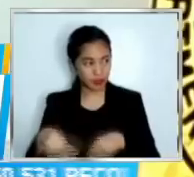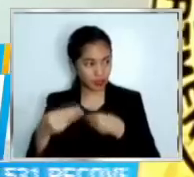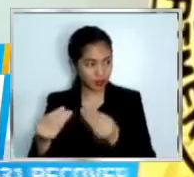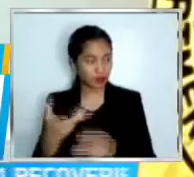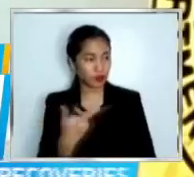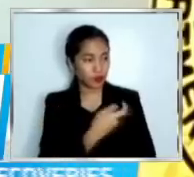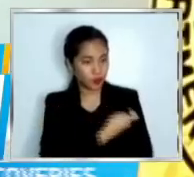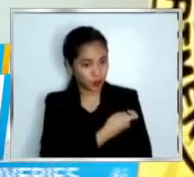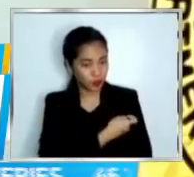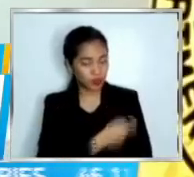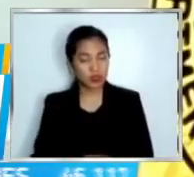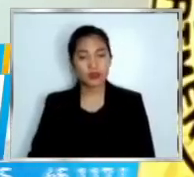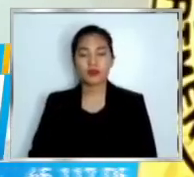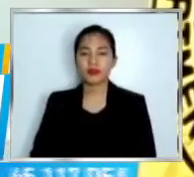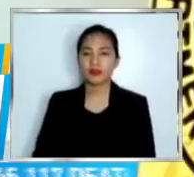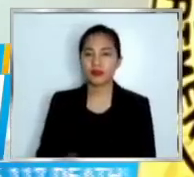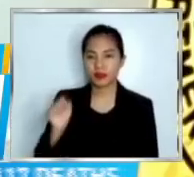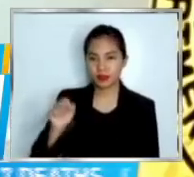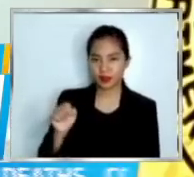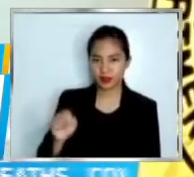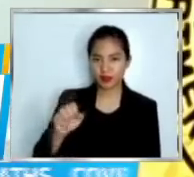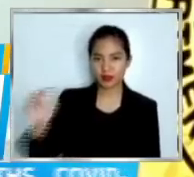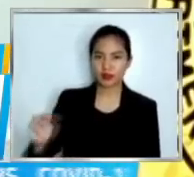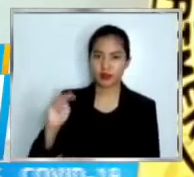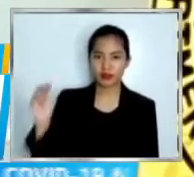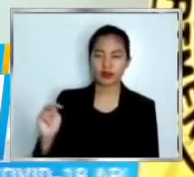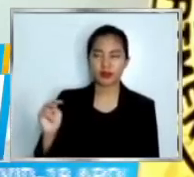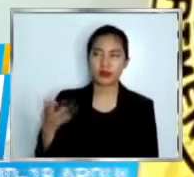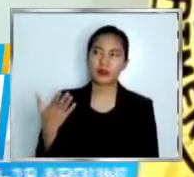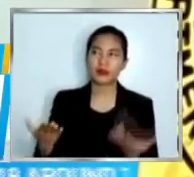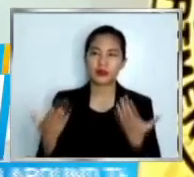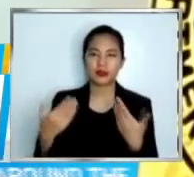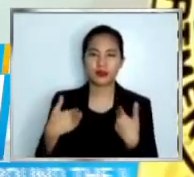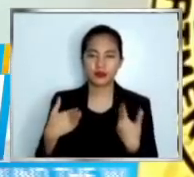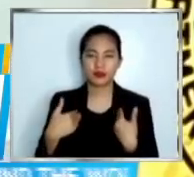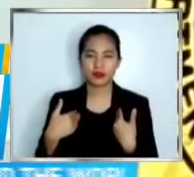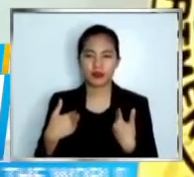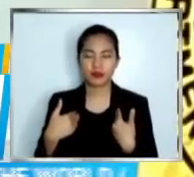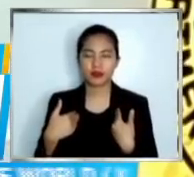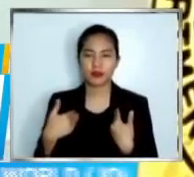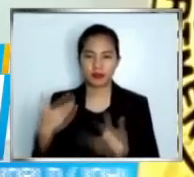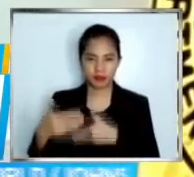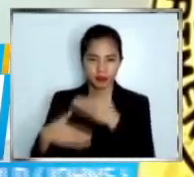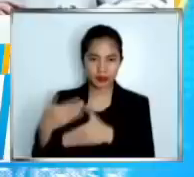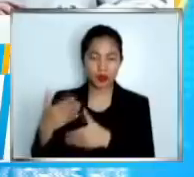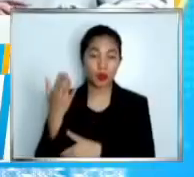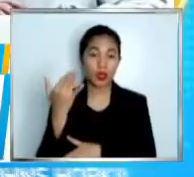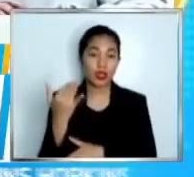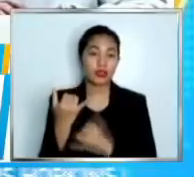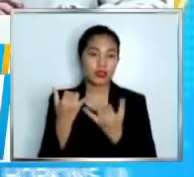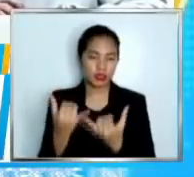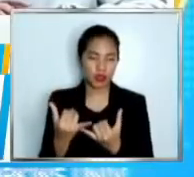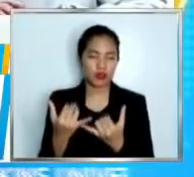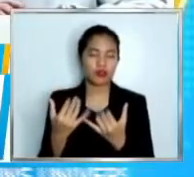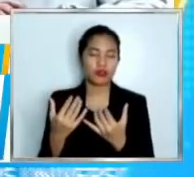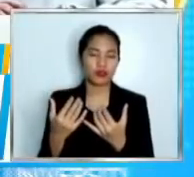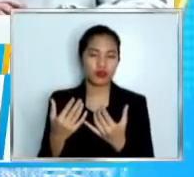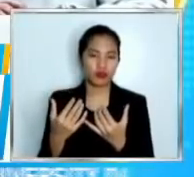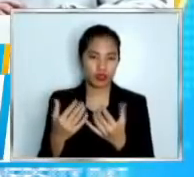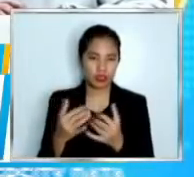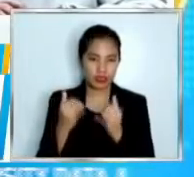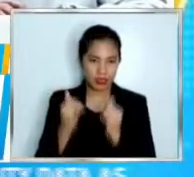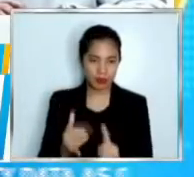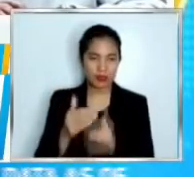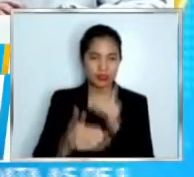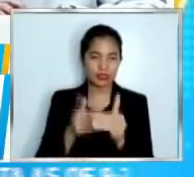Yes, by Monday malamang tinatapos lang kasi ngayon yung mga guidelines but in principle ito'y